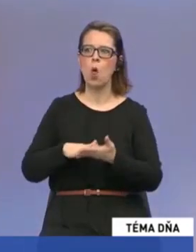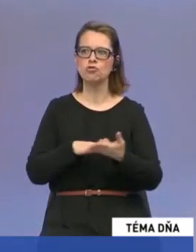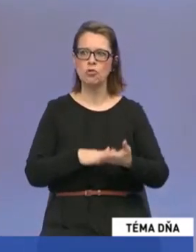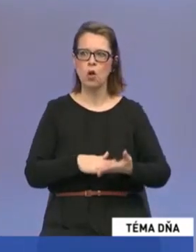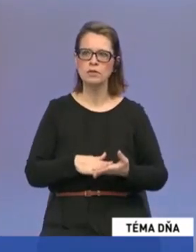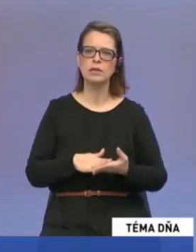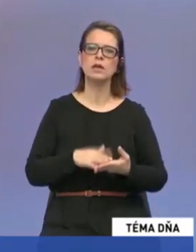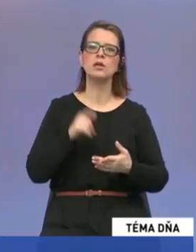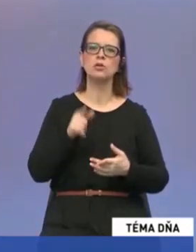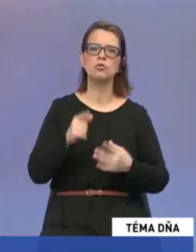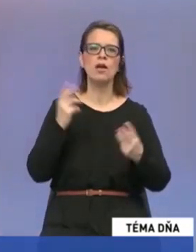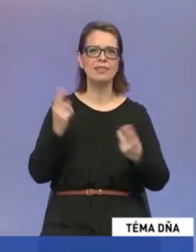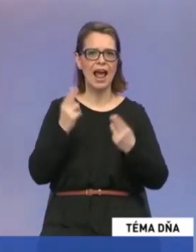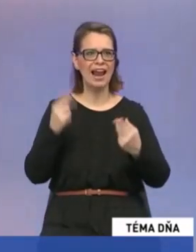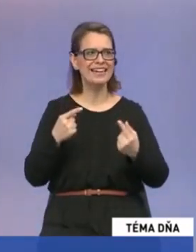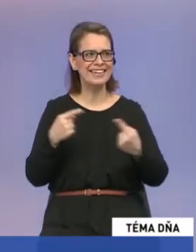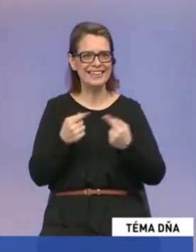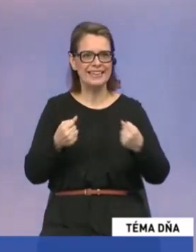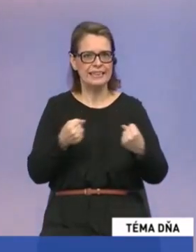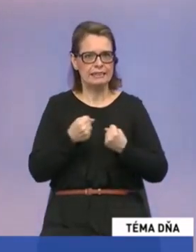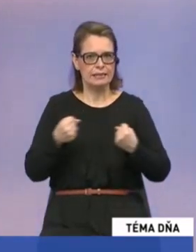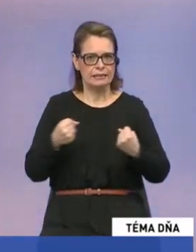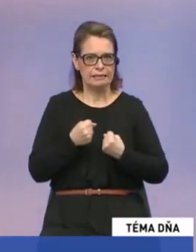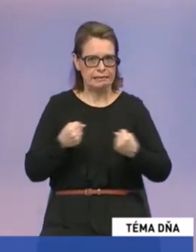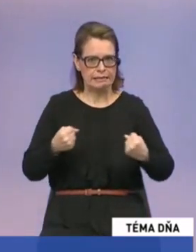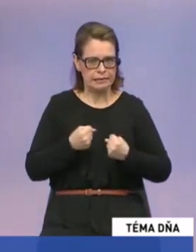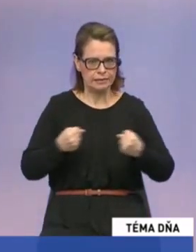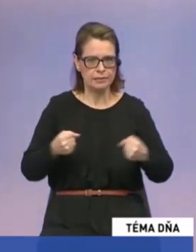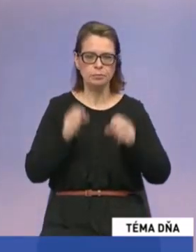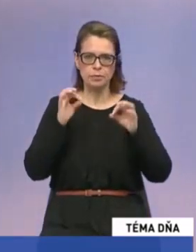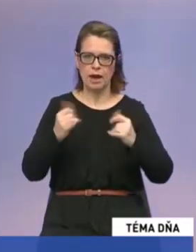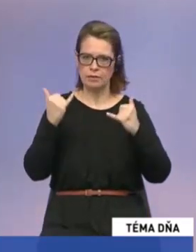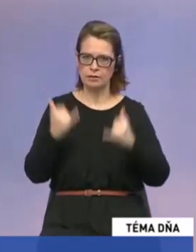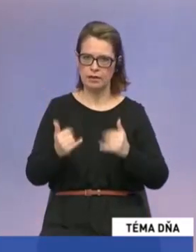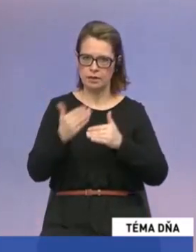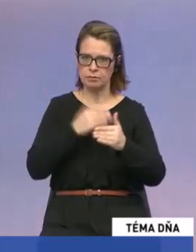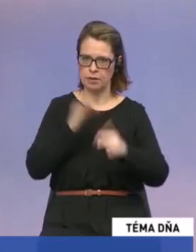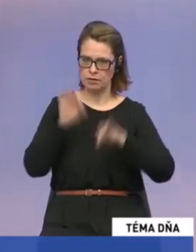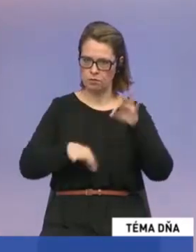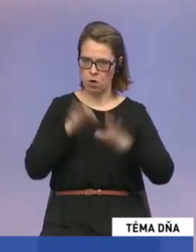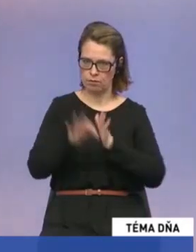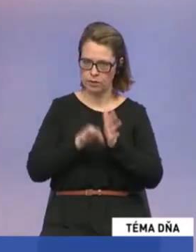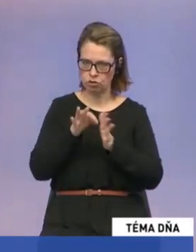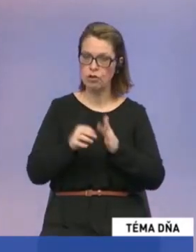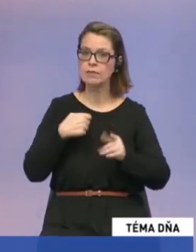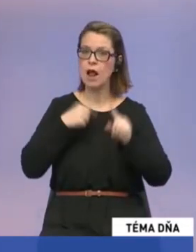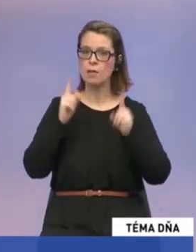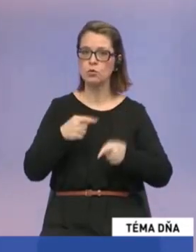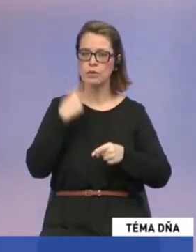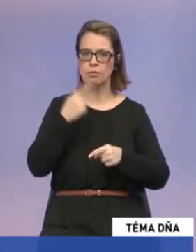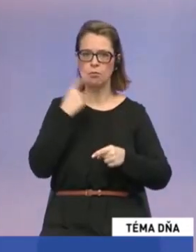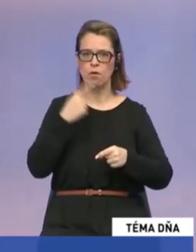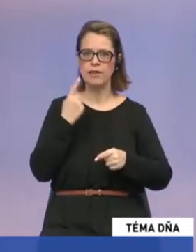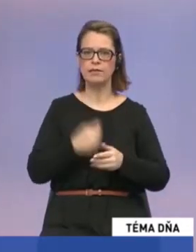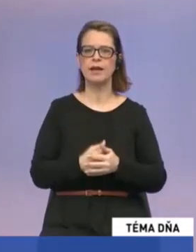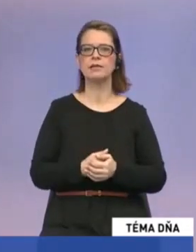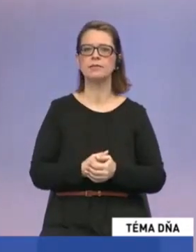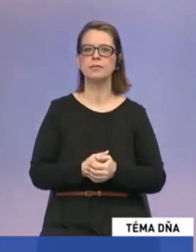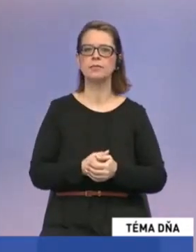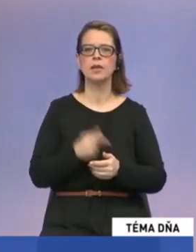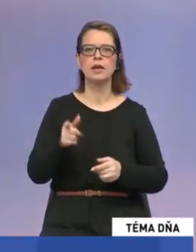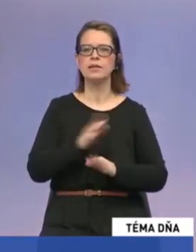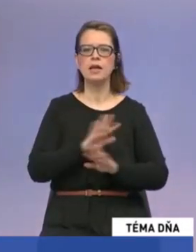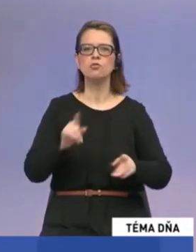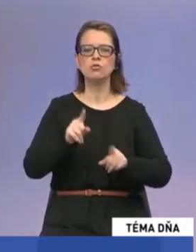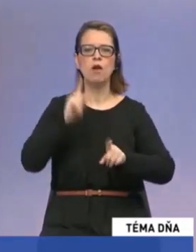sú nalady napete a vypete, najmä v tomto predvolebnom čase. Ale zase na druhej strane musím povedať, že nie sú tu prejavy len